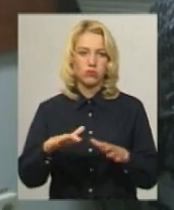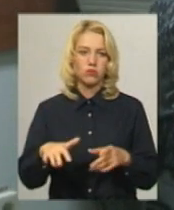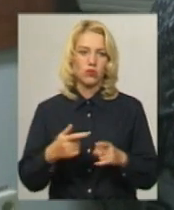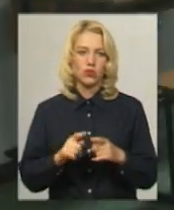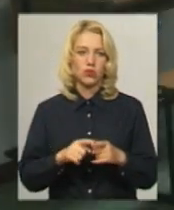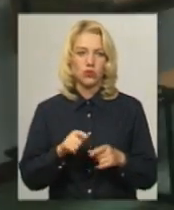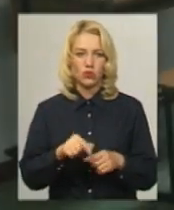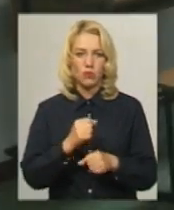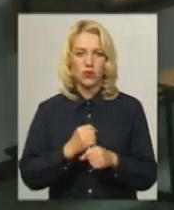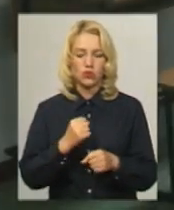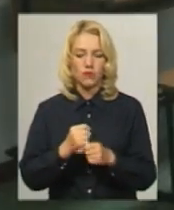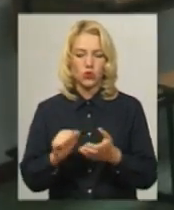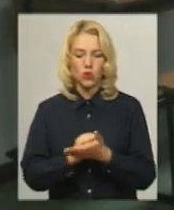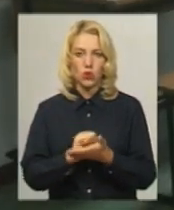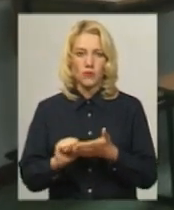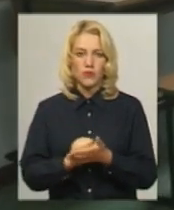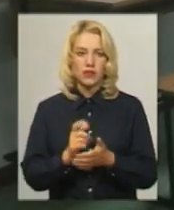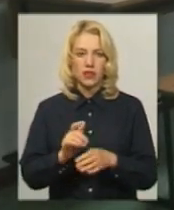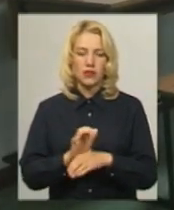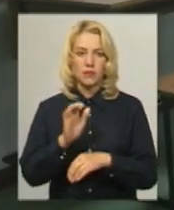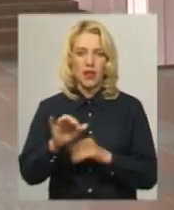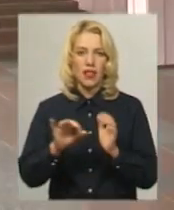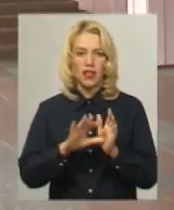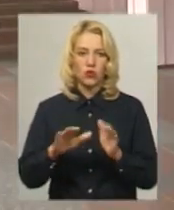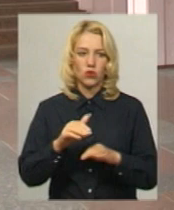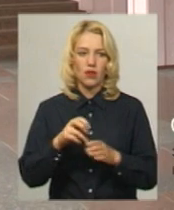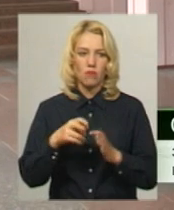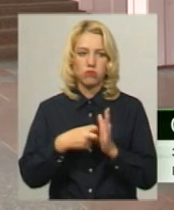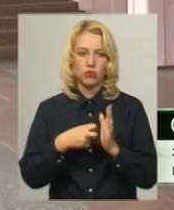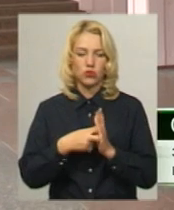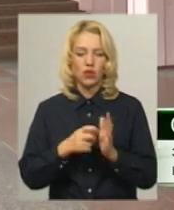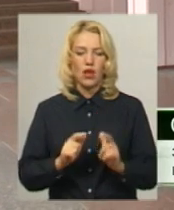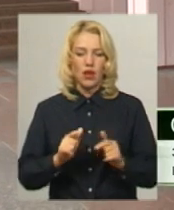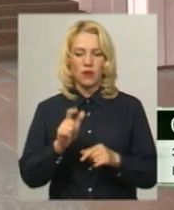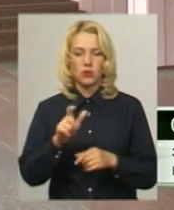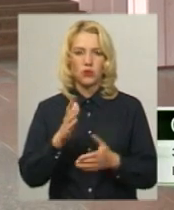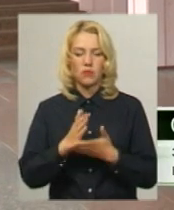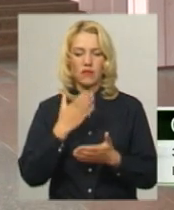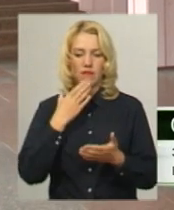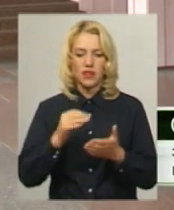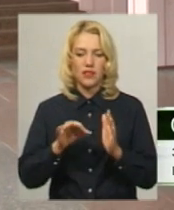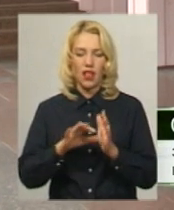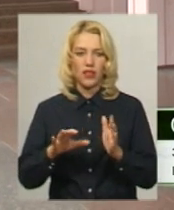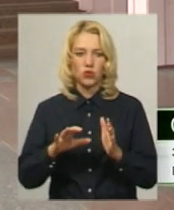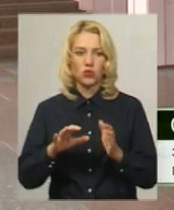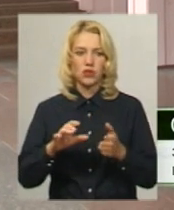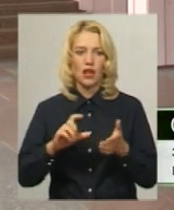вступниками документи. Їх абітурієнти надсилають електронною поштою. Абітурієнт має власний електронний кабінет і